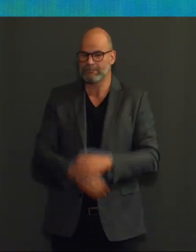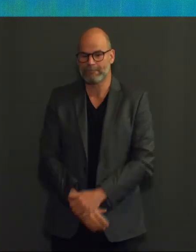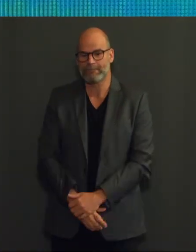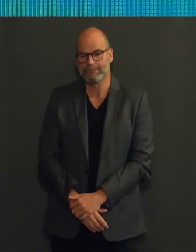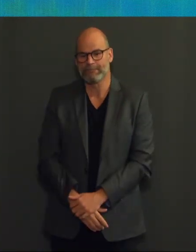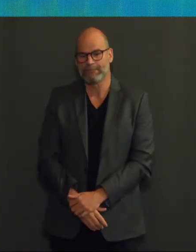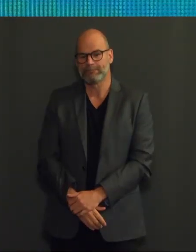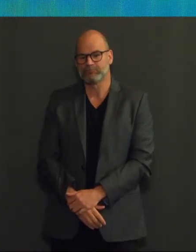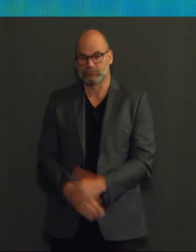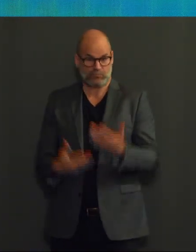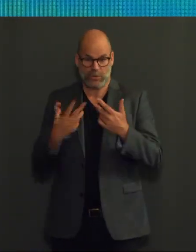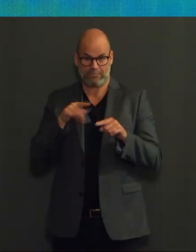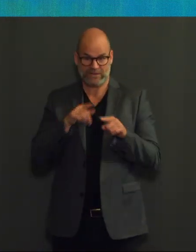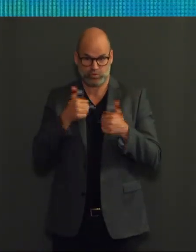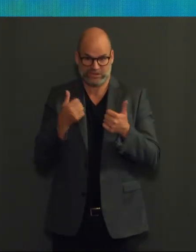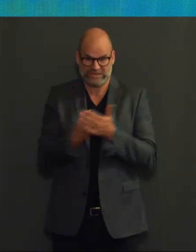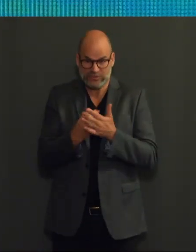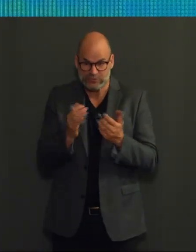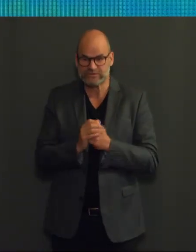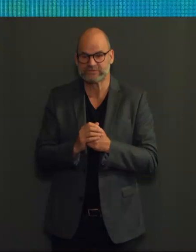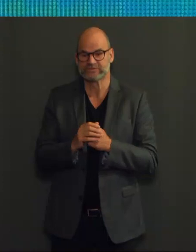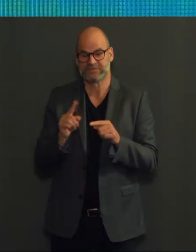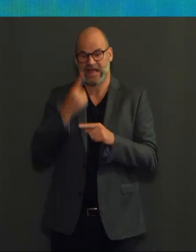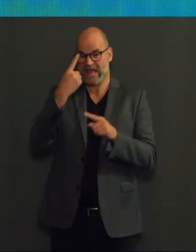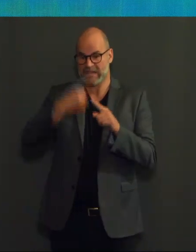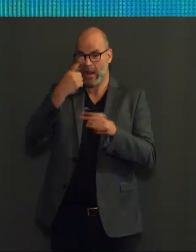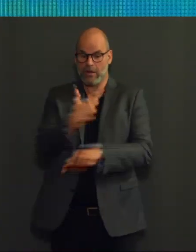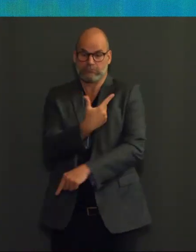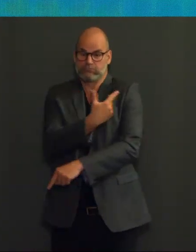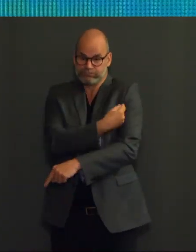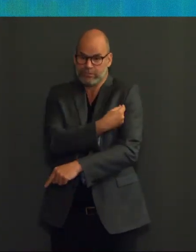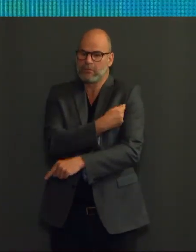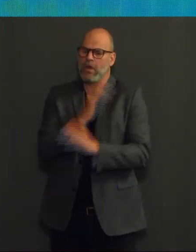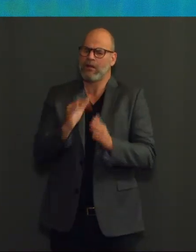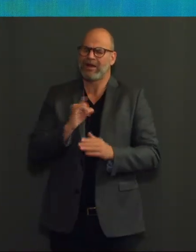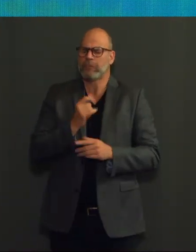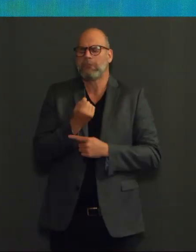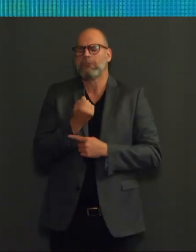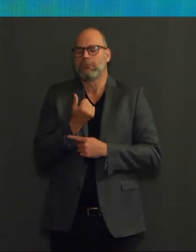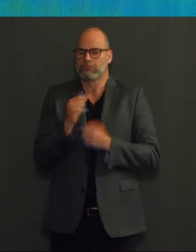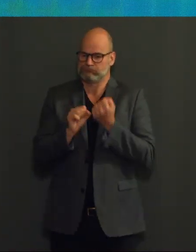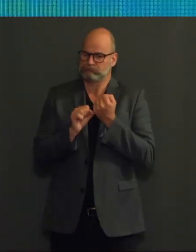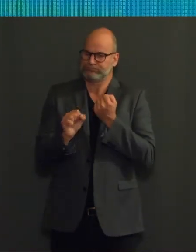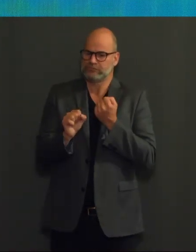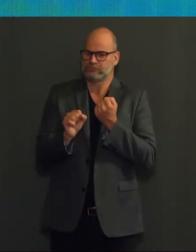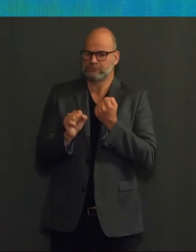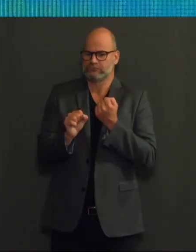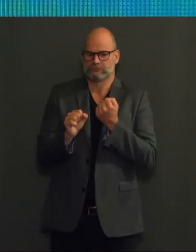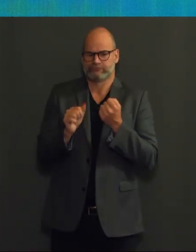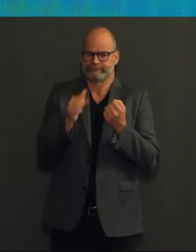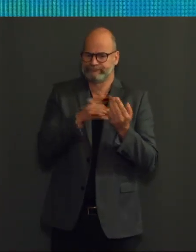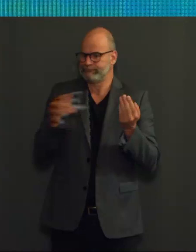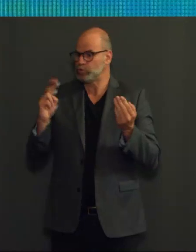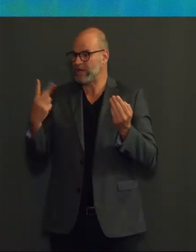gedeeltelijke bescherming, maar die was duidelijk minder sterk dan na twee dosissen. En in het bijzonder tegen de Indische